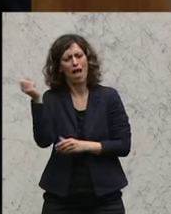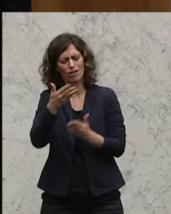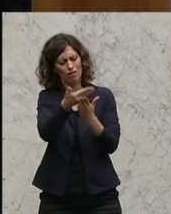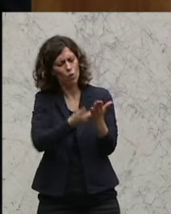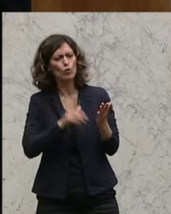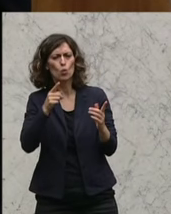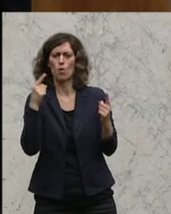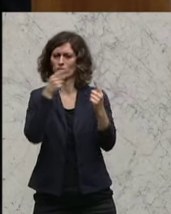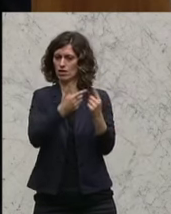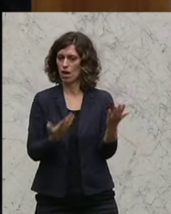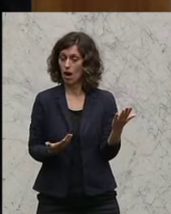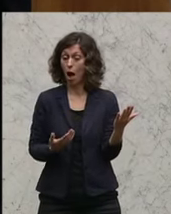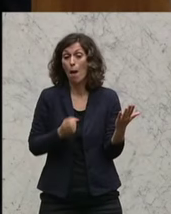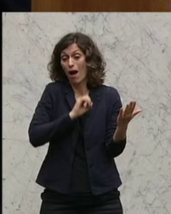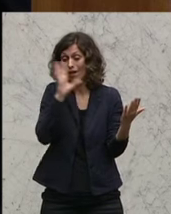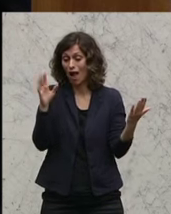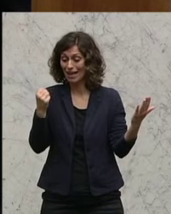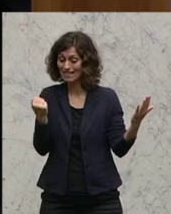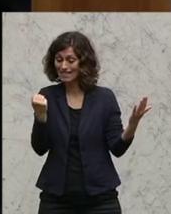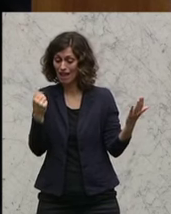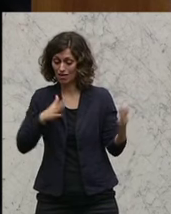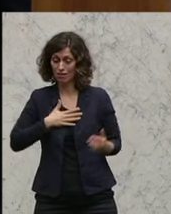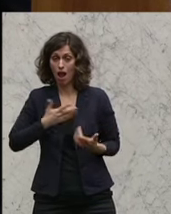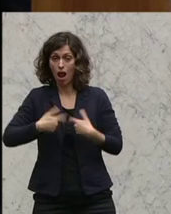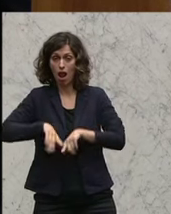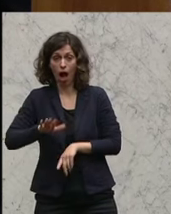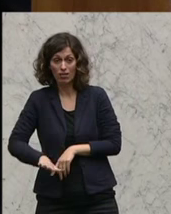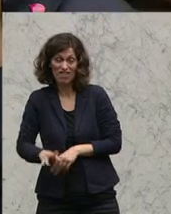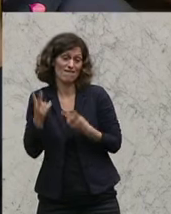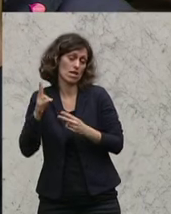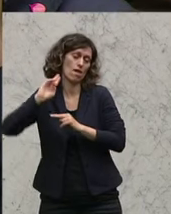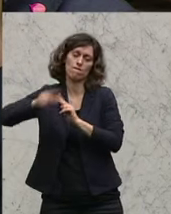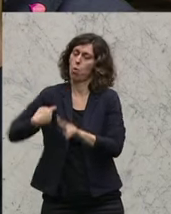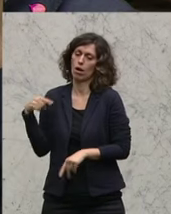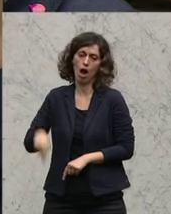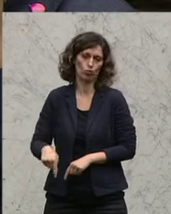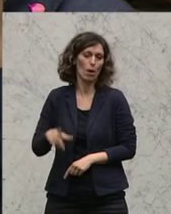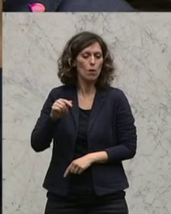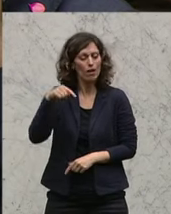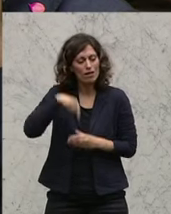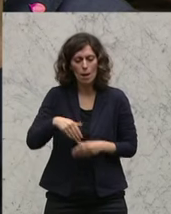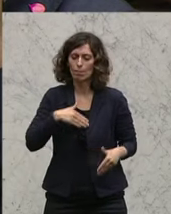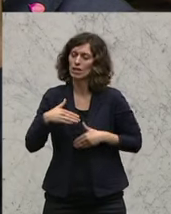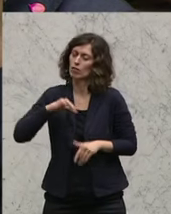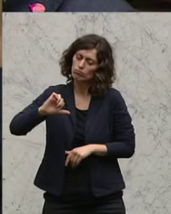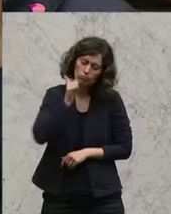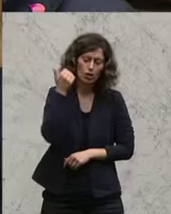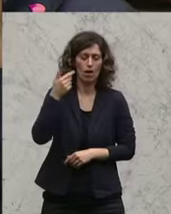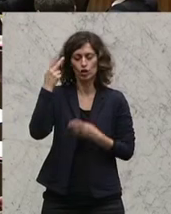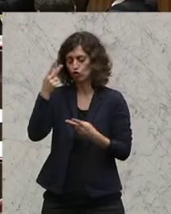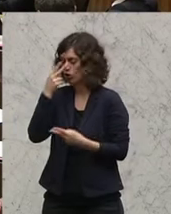der anderen Seite ist es klar, die Sicherheitsinteressen unserer Landsleute gehen bevor. Dem muss ich ein Innenminister als erstes verpflichtet fühlen.